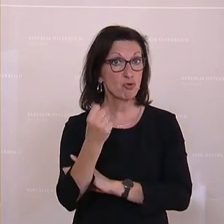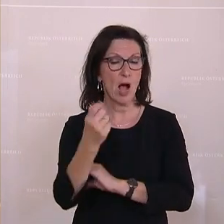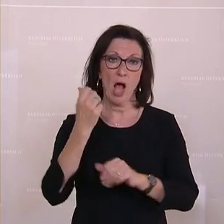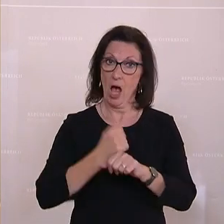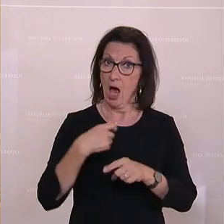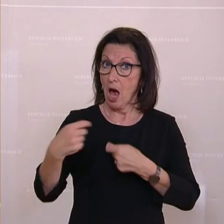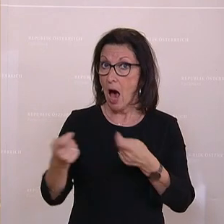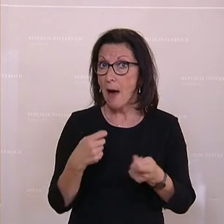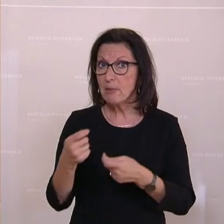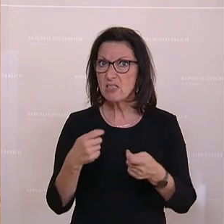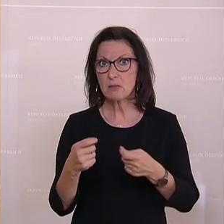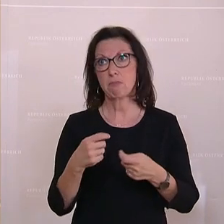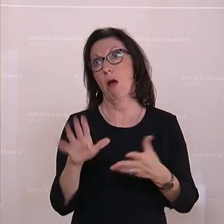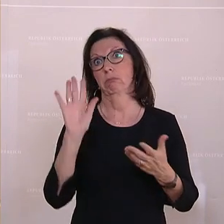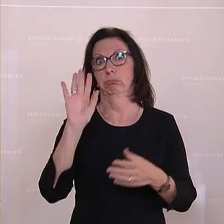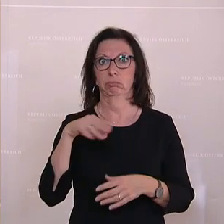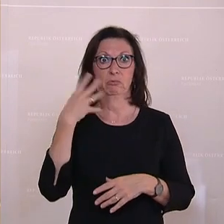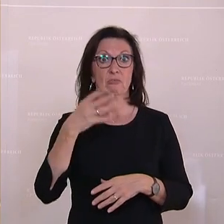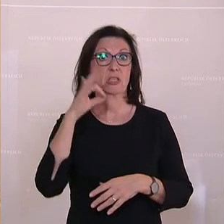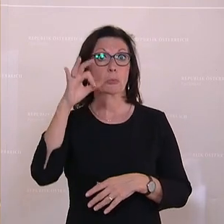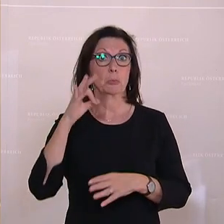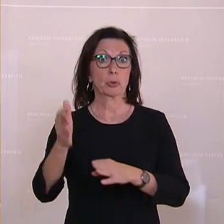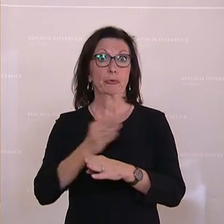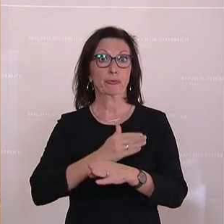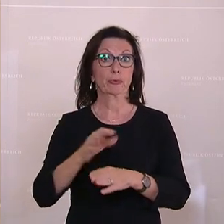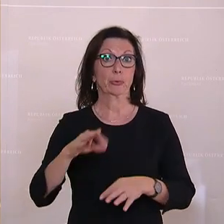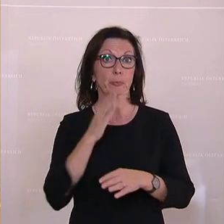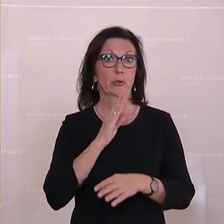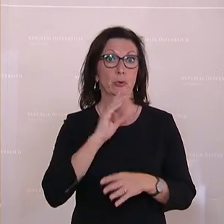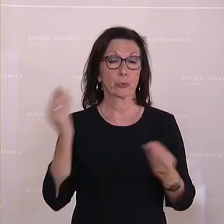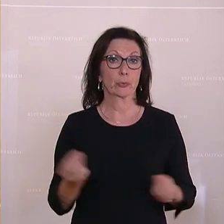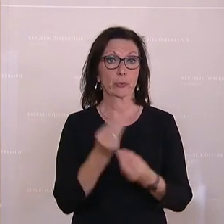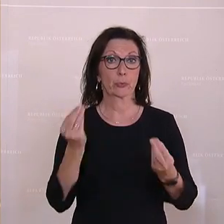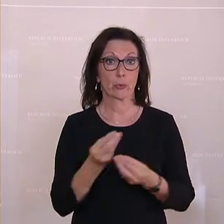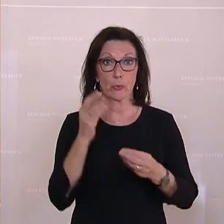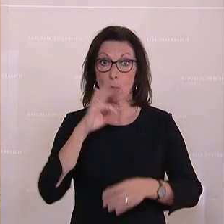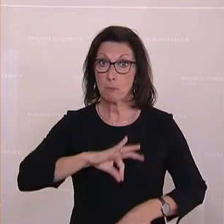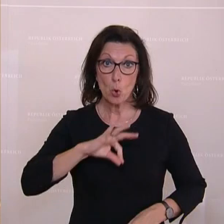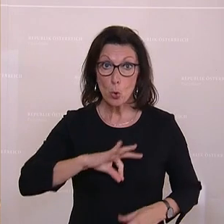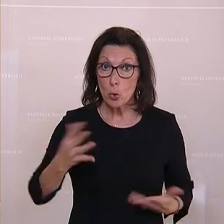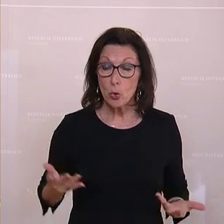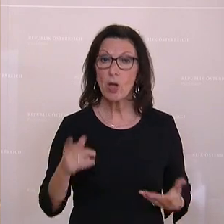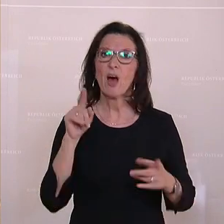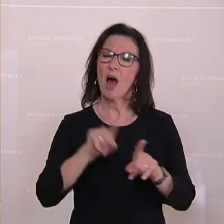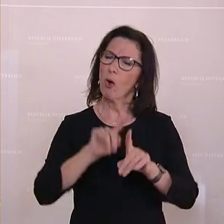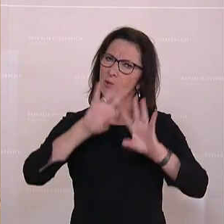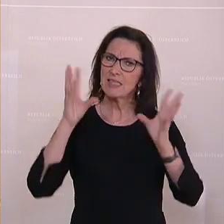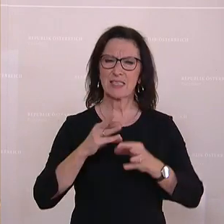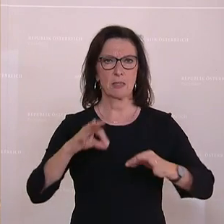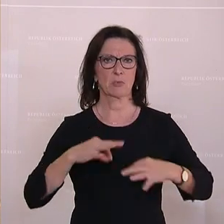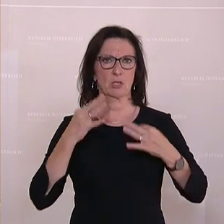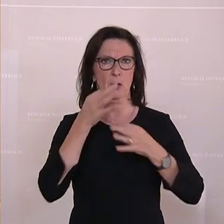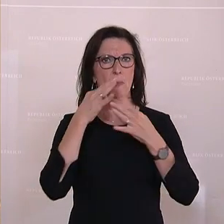von 40 Prozent Frühpensionen aus psychischen Gründen. Wir stärken den Gesundheitszustand unserer Bevölkerung. Und deshalb danke ich für die